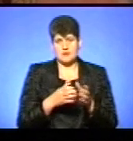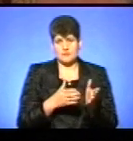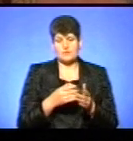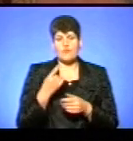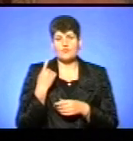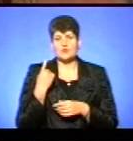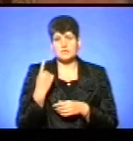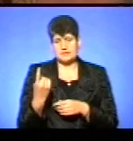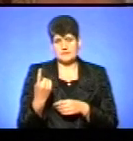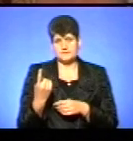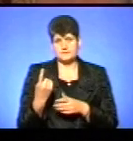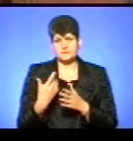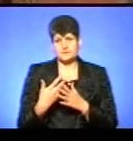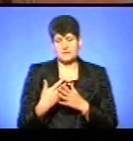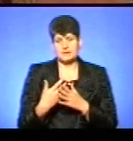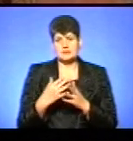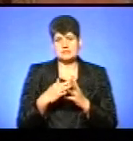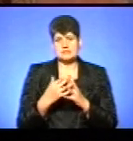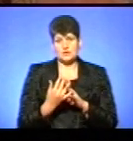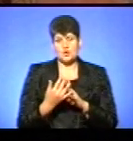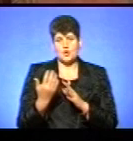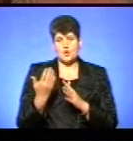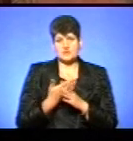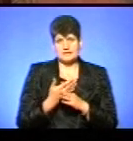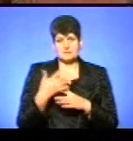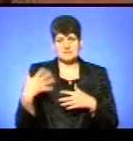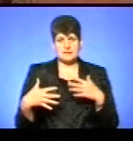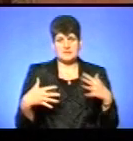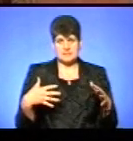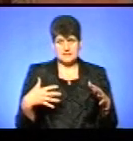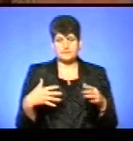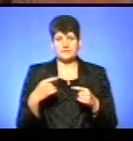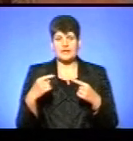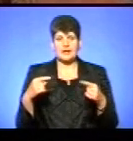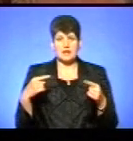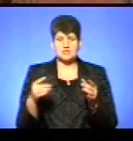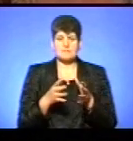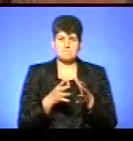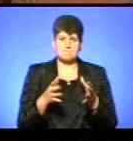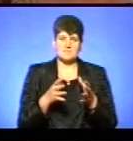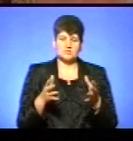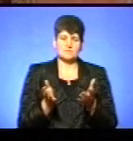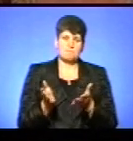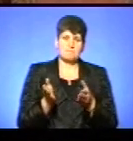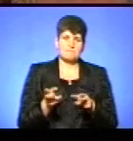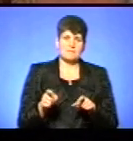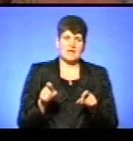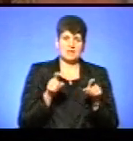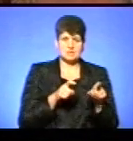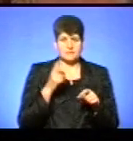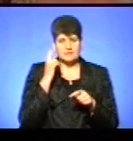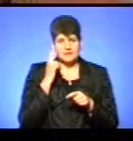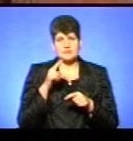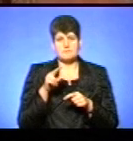Одній десь приблизно з село розділилося 50 на 50. Решта, переважна більшість перейшли в Київський